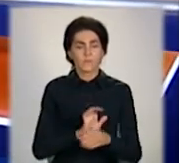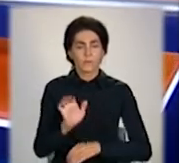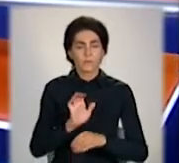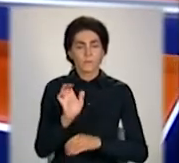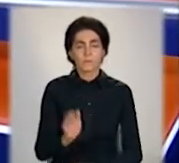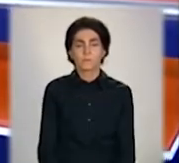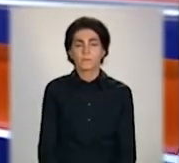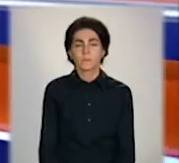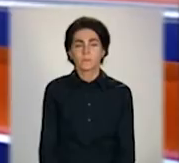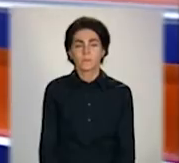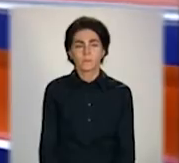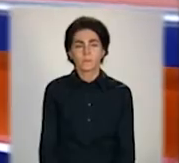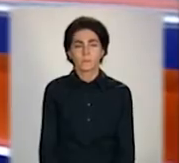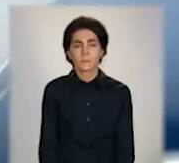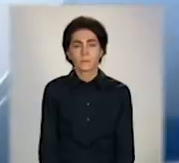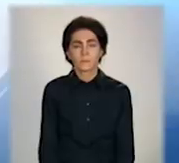випуску.